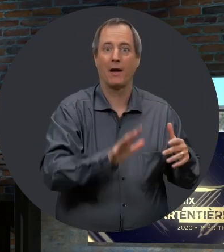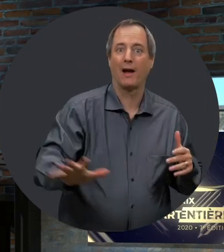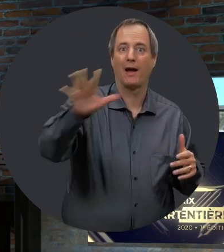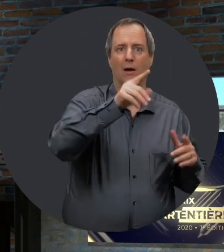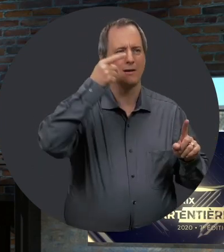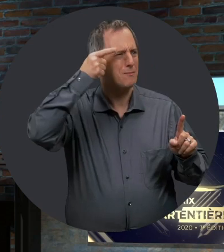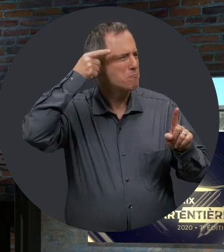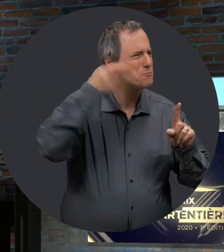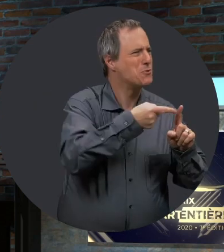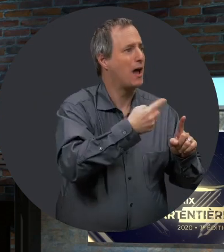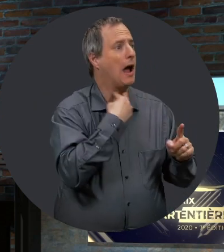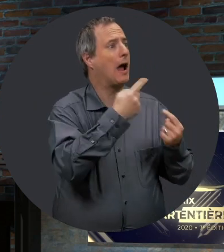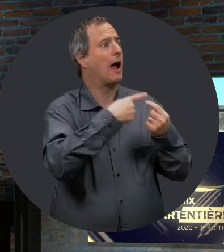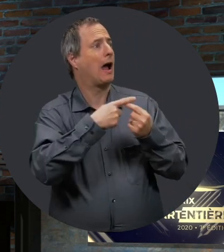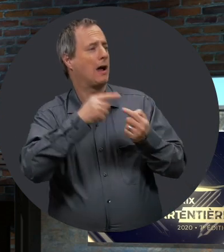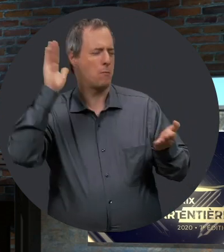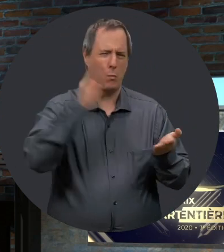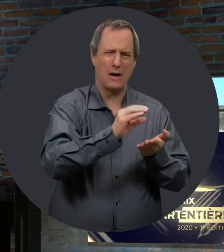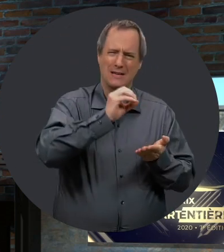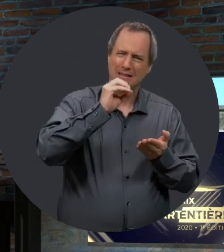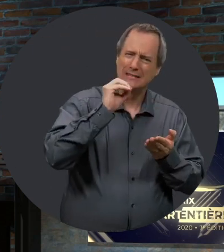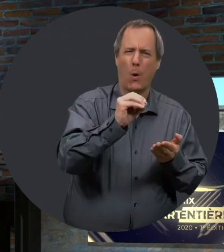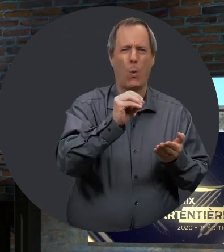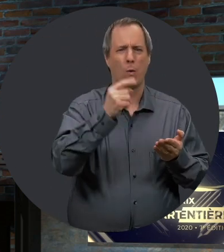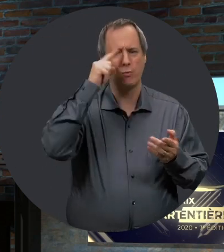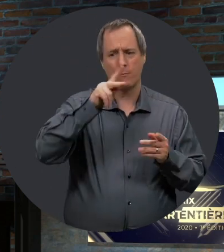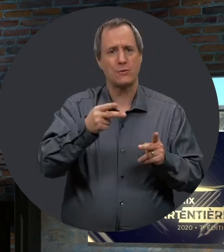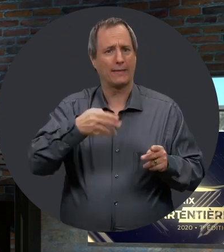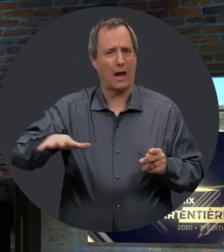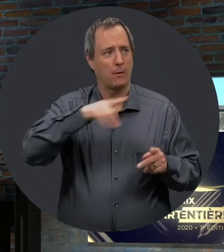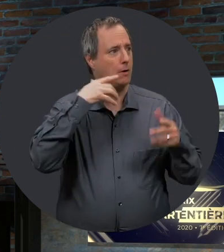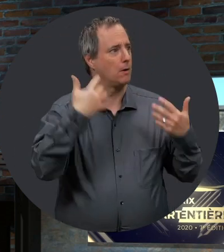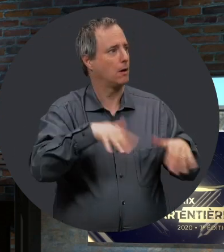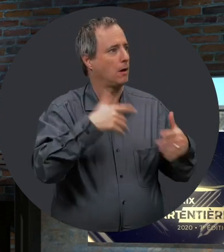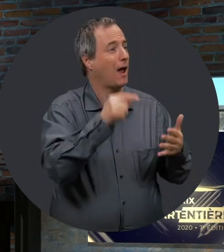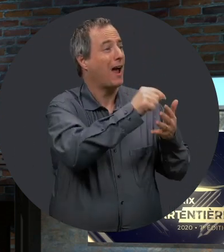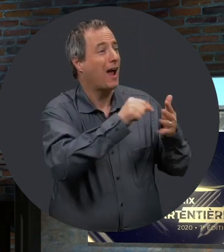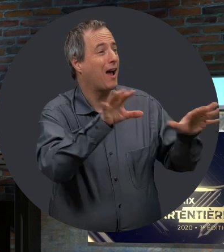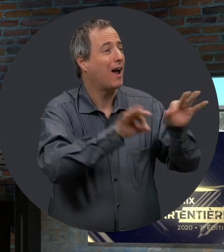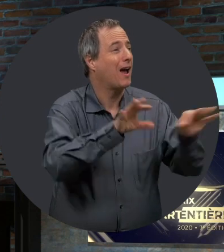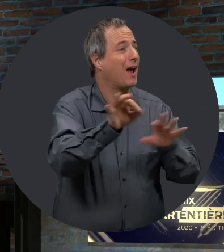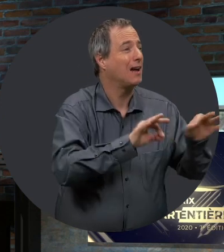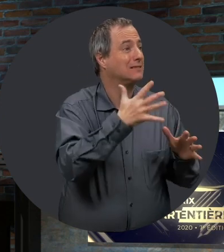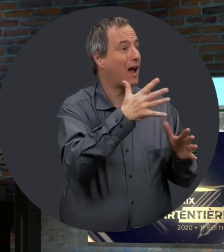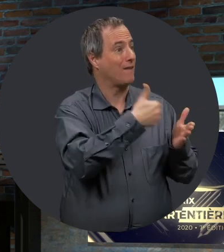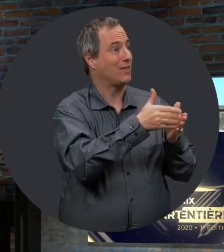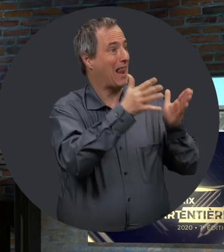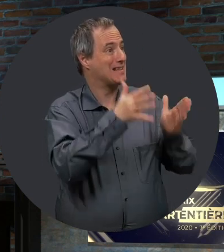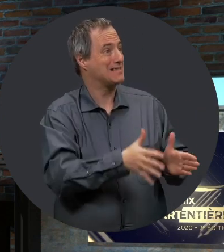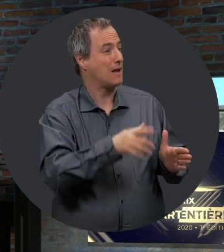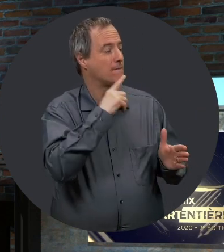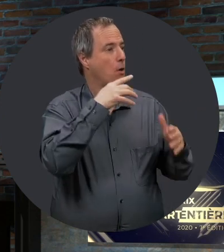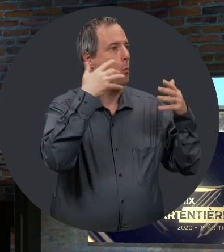personnes qui se dédient au Québec pour réduire les obstacles que rencontrent les personnes handicapées. Et parmi les candidatures qu'on a